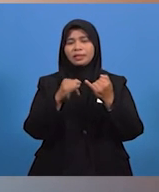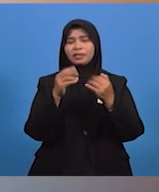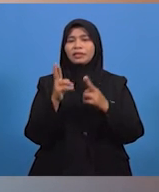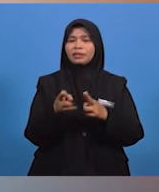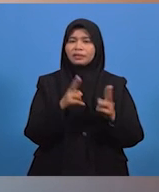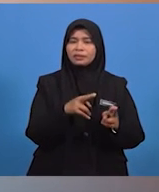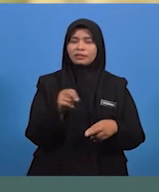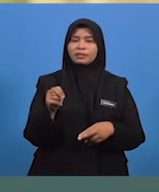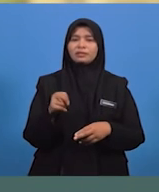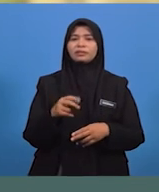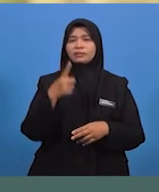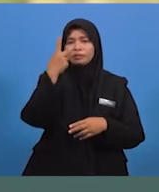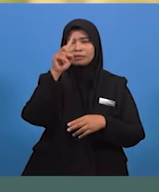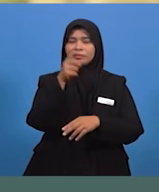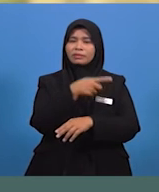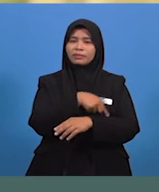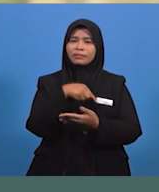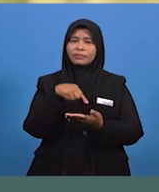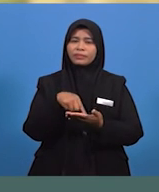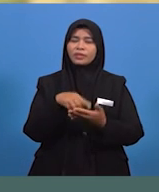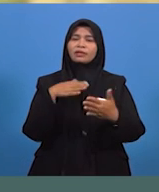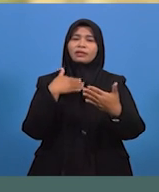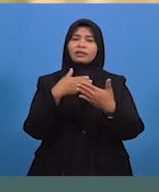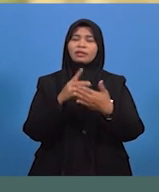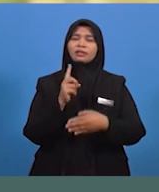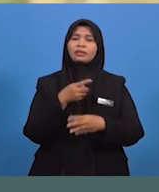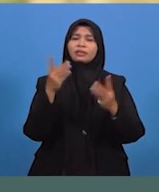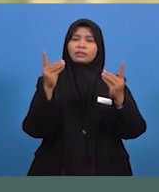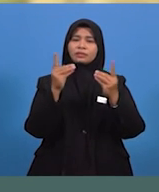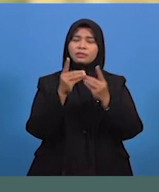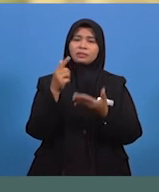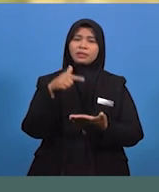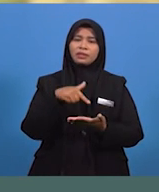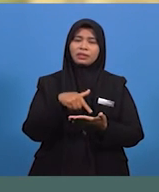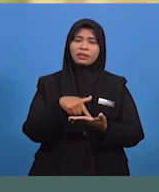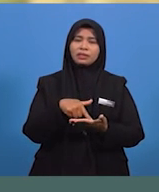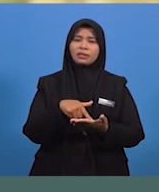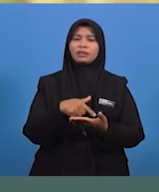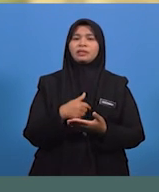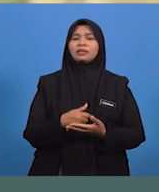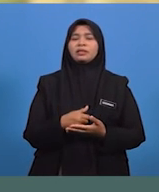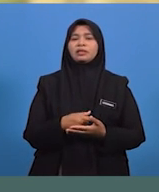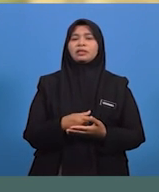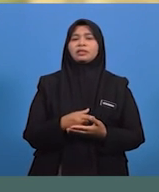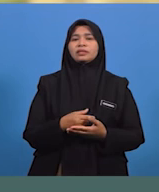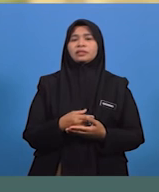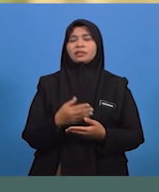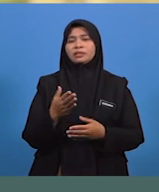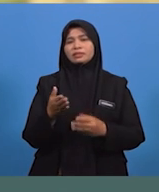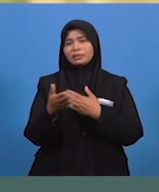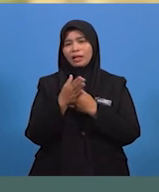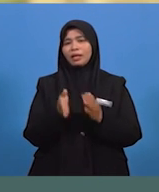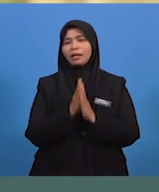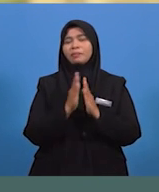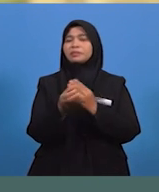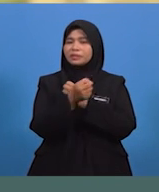untuk hari ini. Sehingga kita berjumpa lagi dalam rancangan yang akan datang, terimalah salam